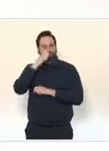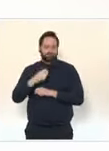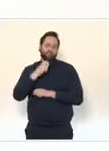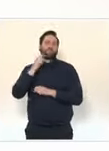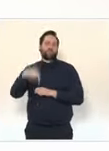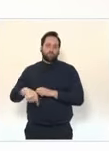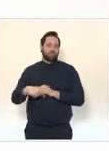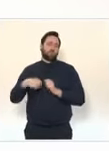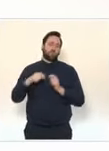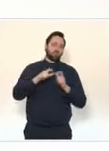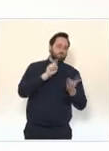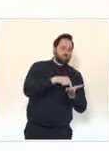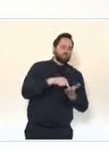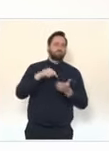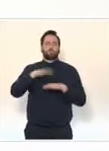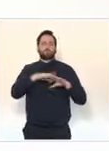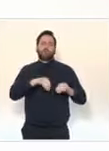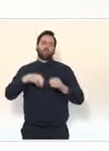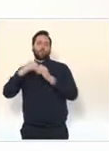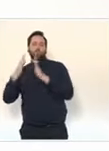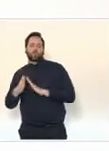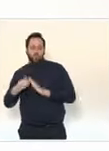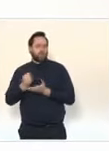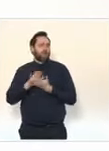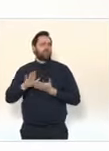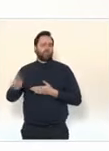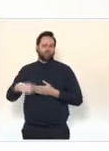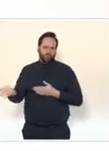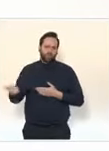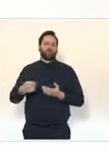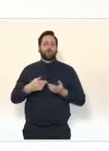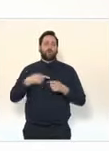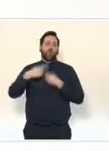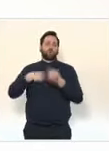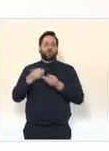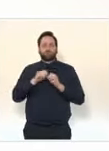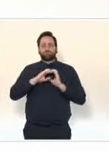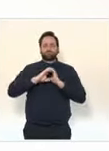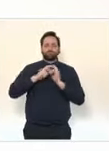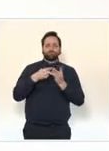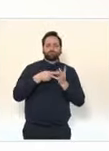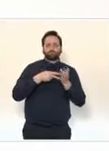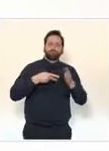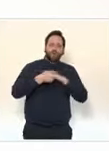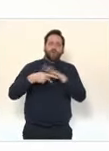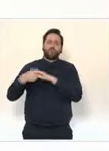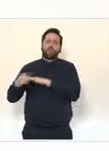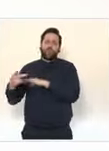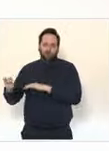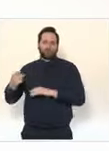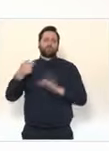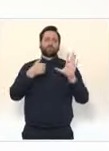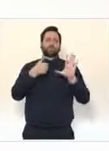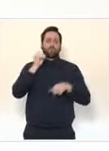Et tout ceci est en train d'être distribué dans les 60 000 écoles, collèges et lycées de France de façon à ce que tous les personnels